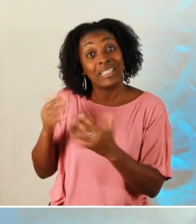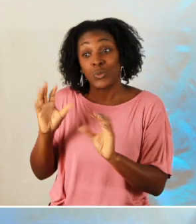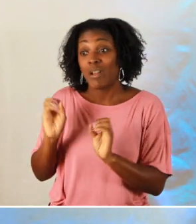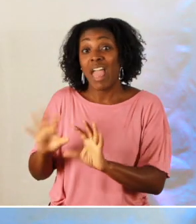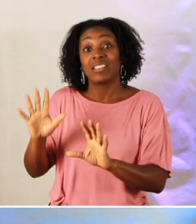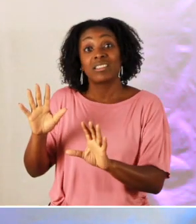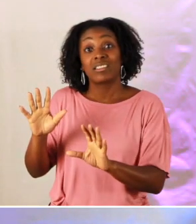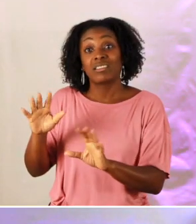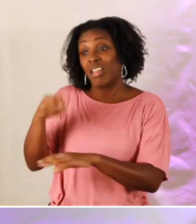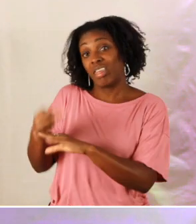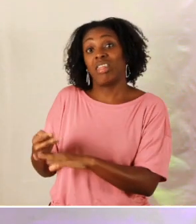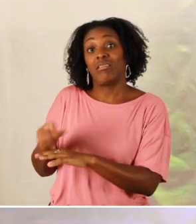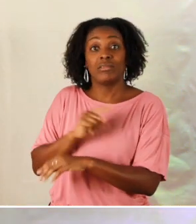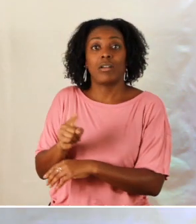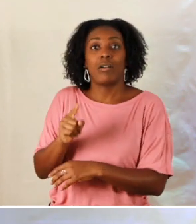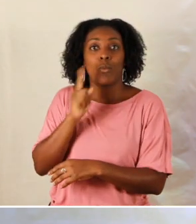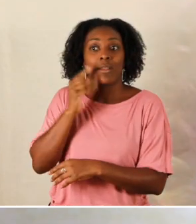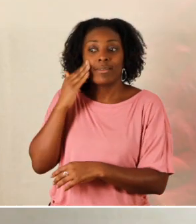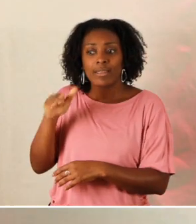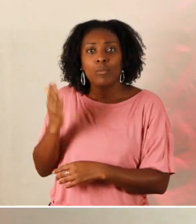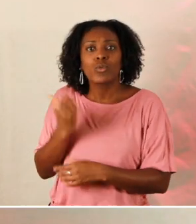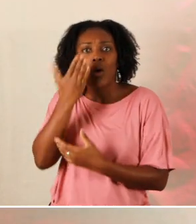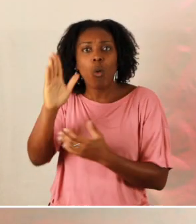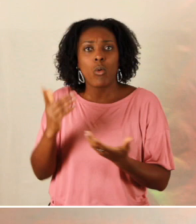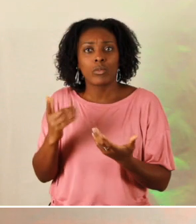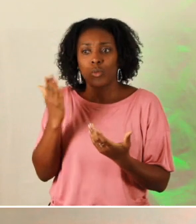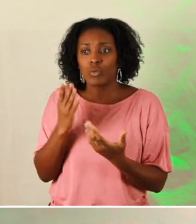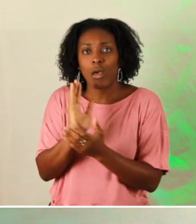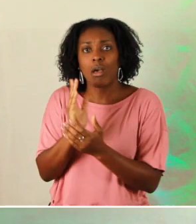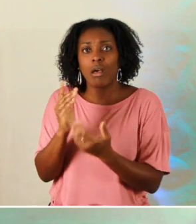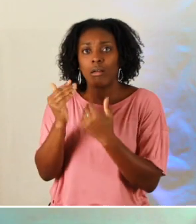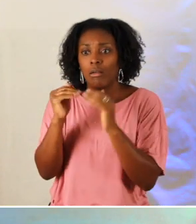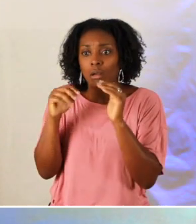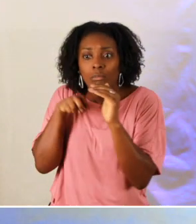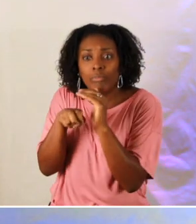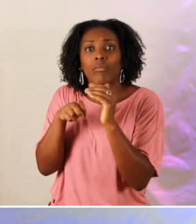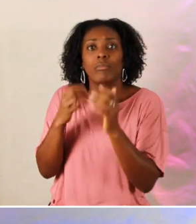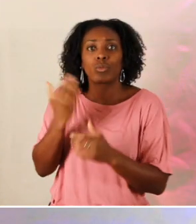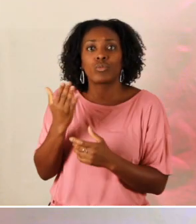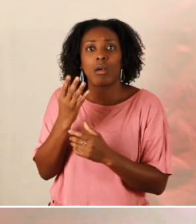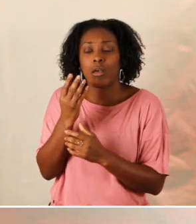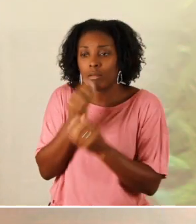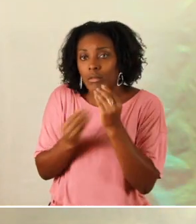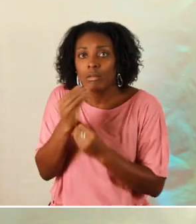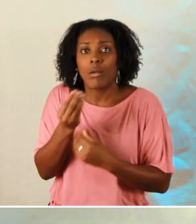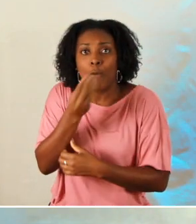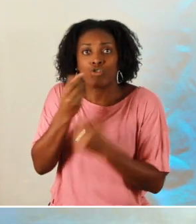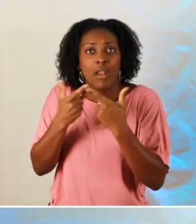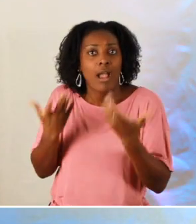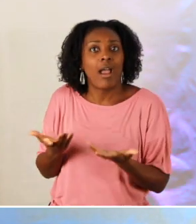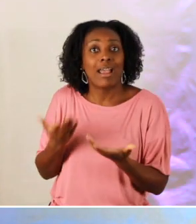laissé comme ça sur le bord du chemin parce qu'il savait qu'il avait d'autres besoins derrière et que si c'était pas comblé et bien cet homme risqué de